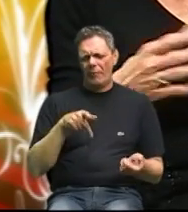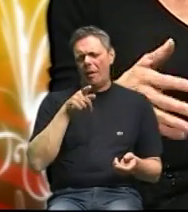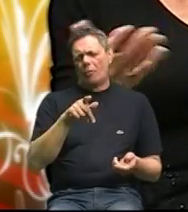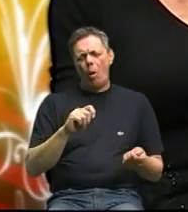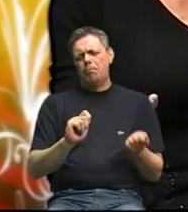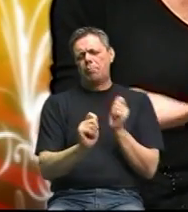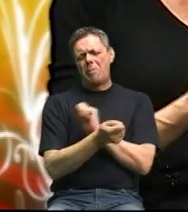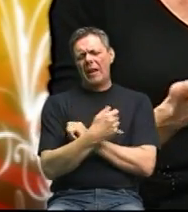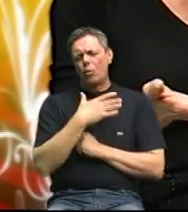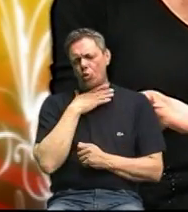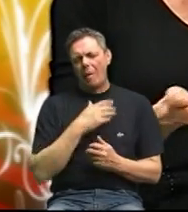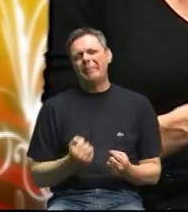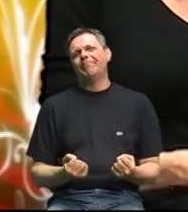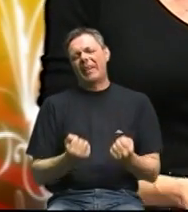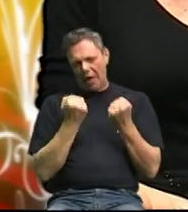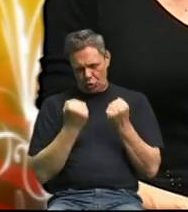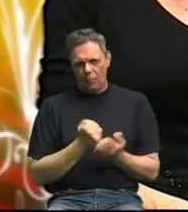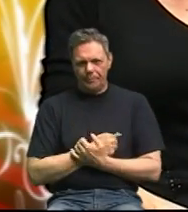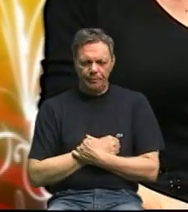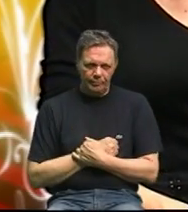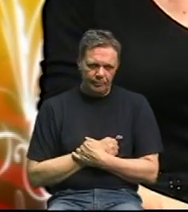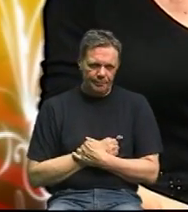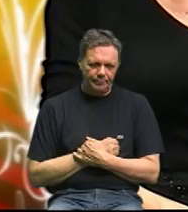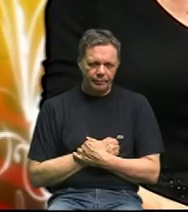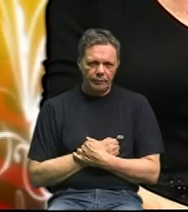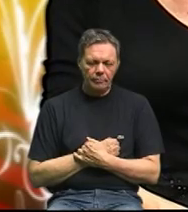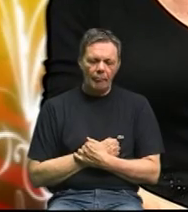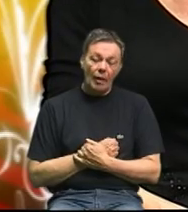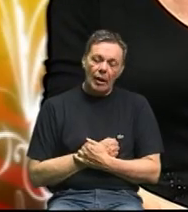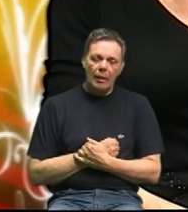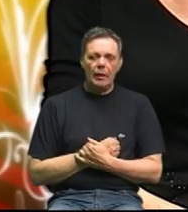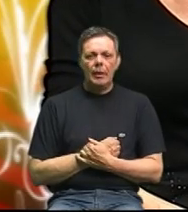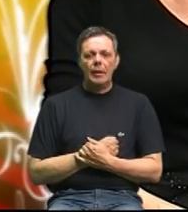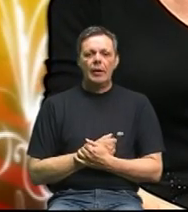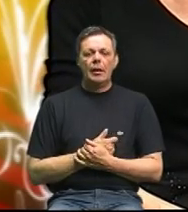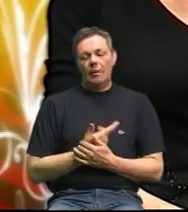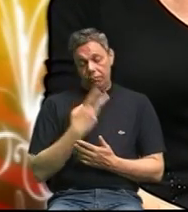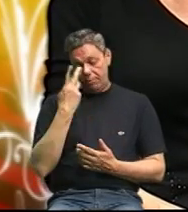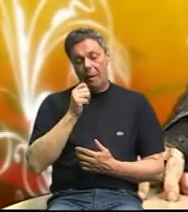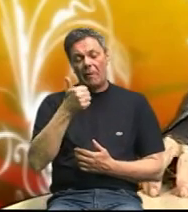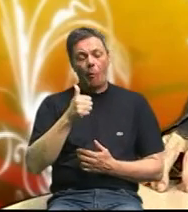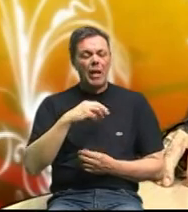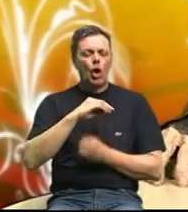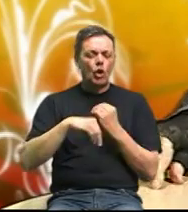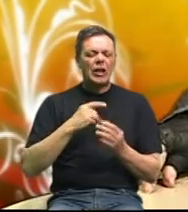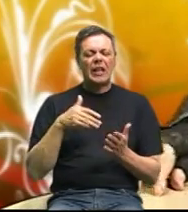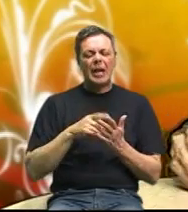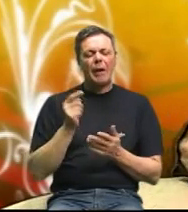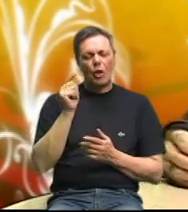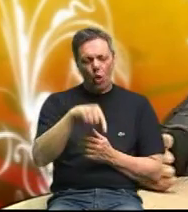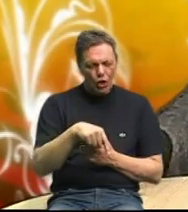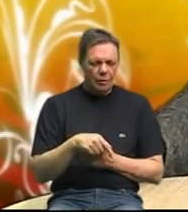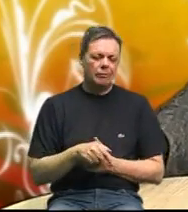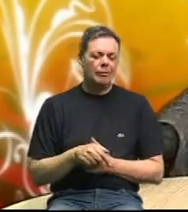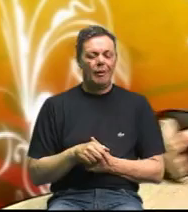u školama tako je nešto zapravo znate gospodin Olga najprije bi trebali odrasli rojitelji doći kod vas pa naučiti